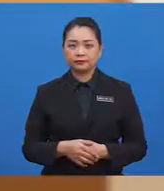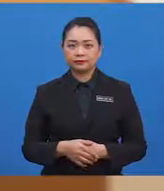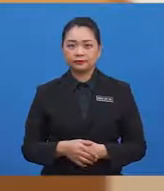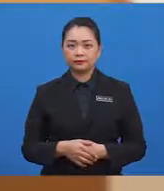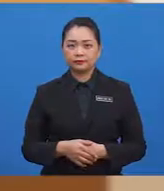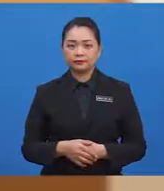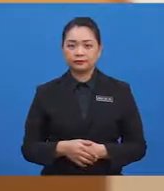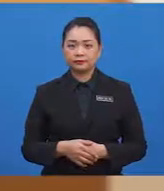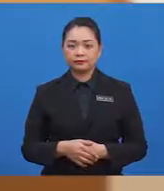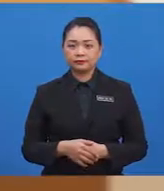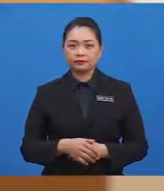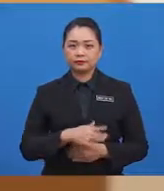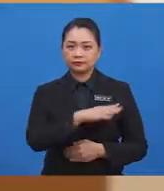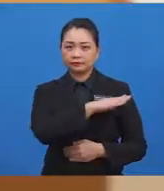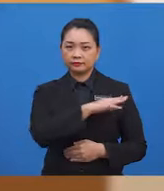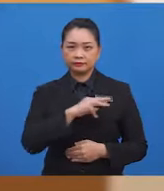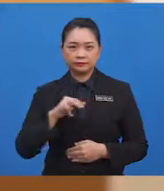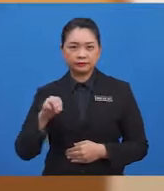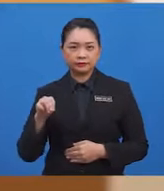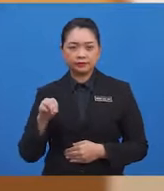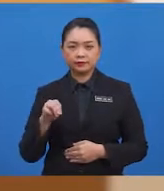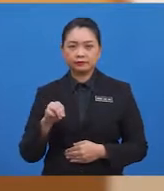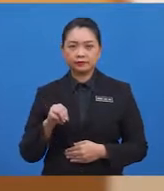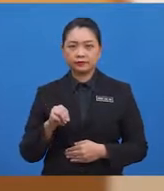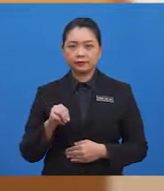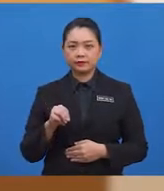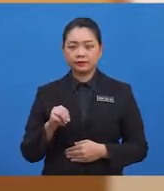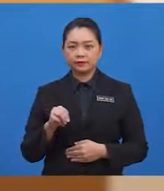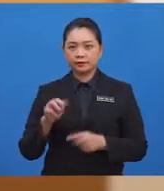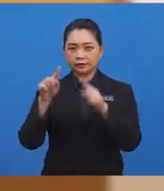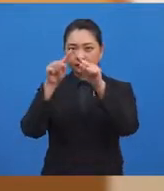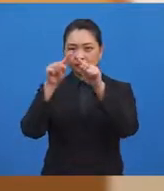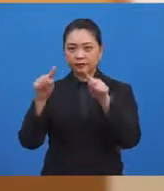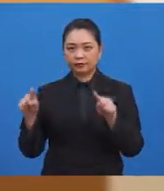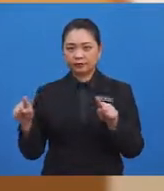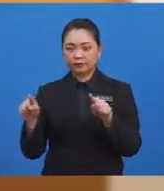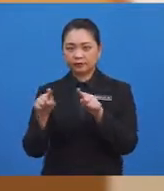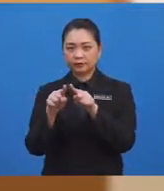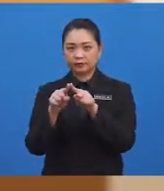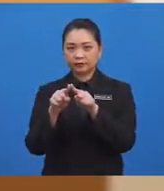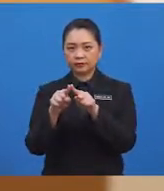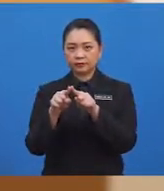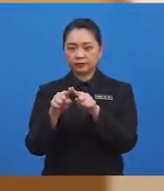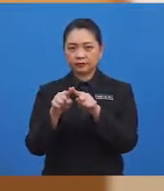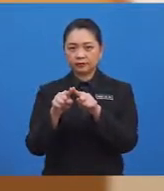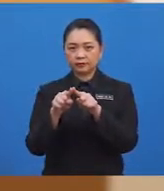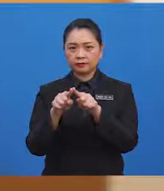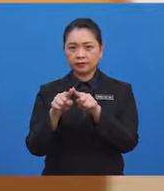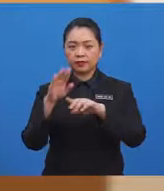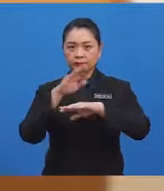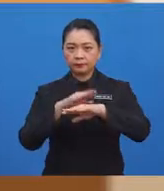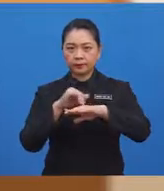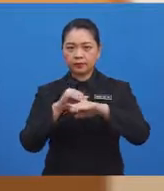Manakala segi tiga ini pula dinamakan segi tiga sama